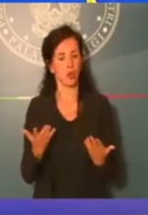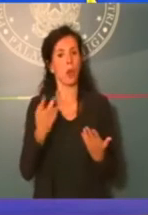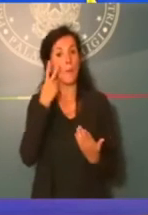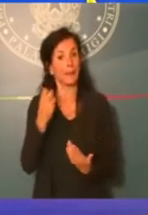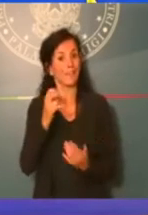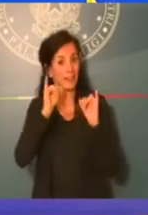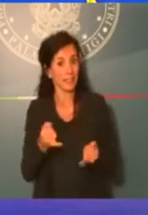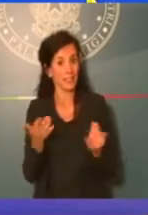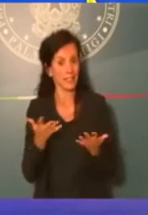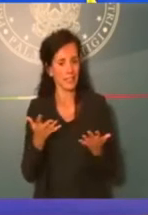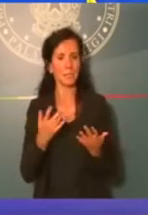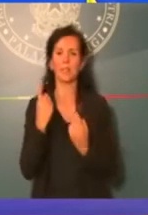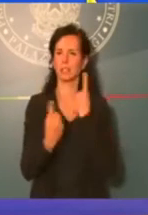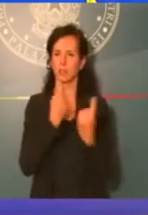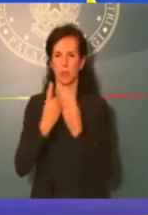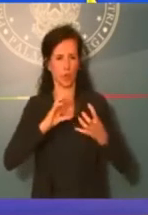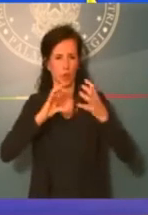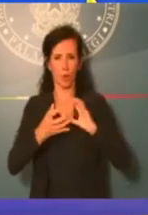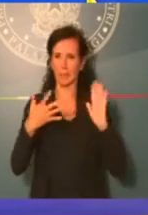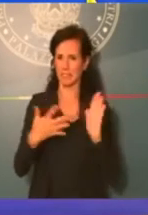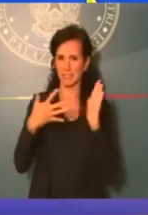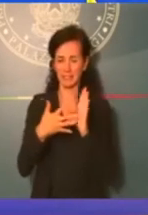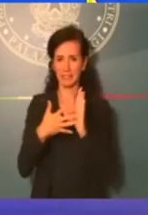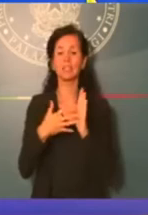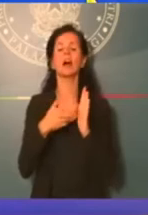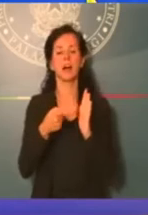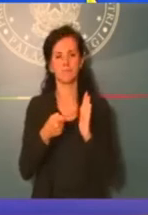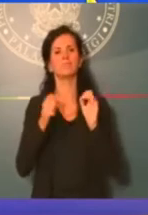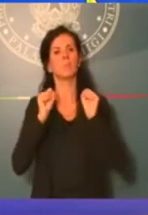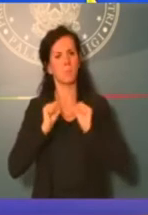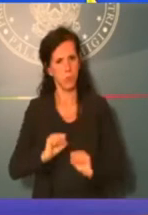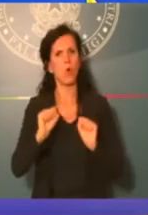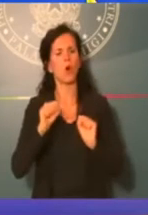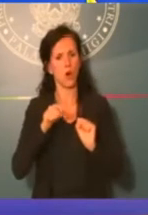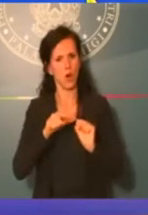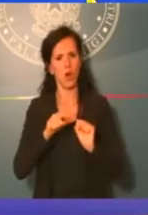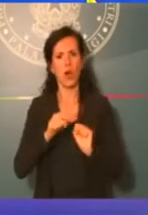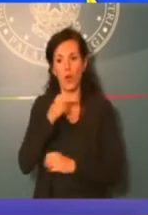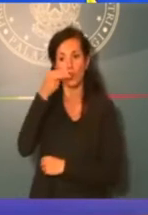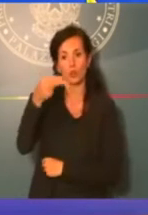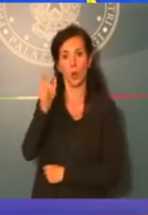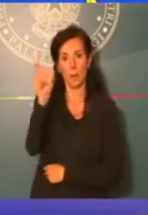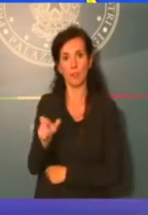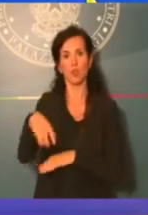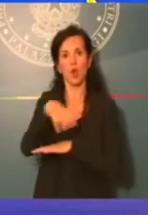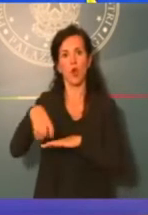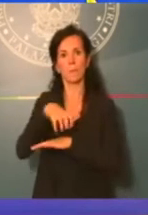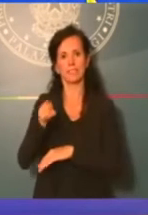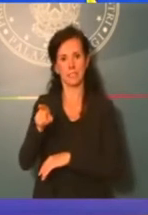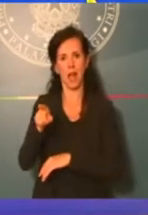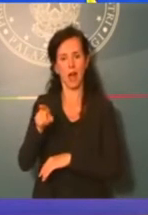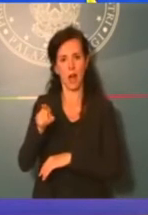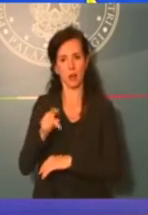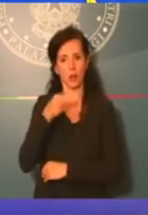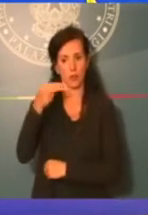situazioni complesse e in caso di complicazioni si potranno nominare commissari e sulla